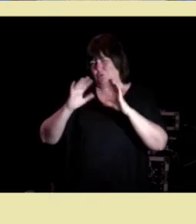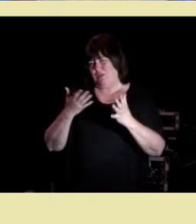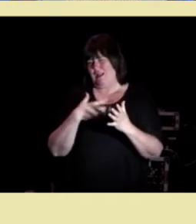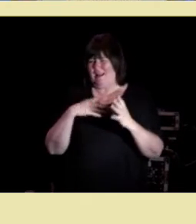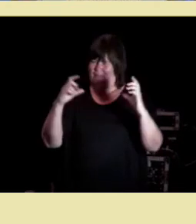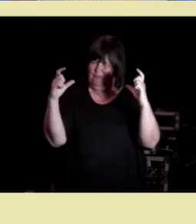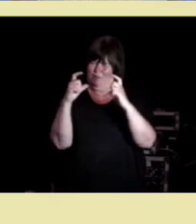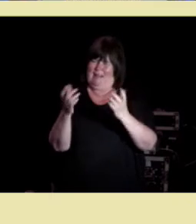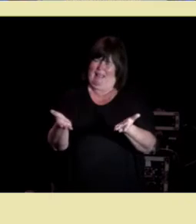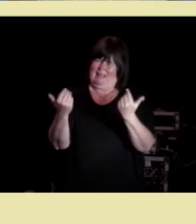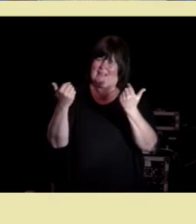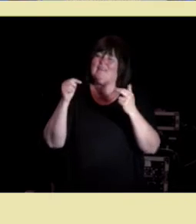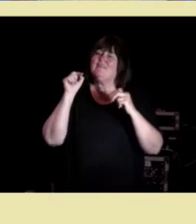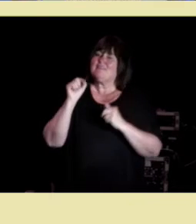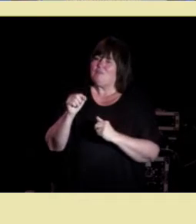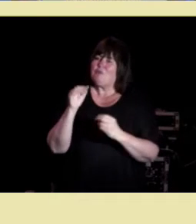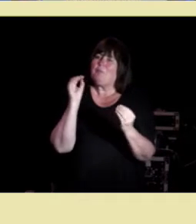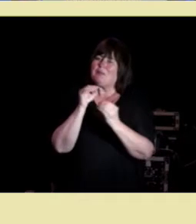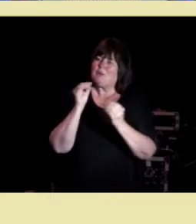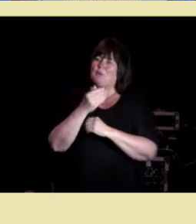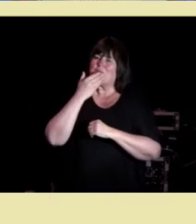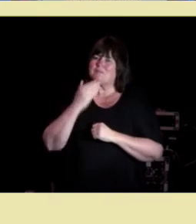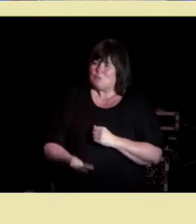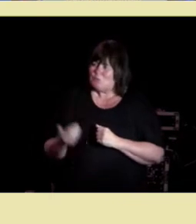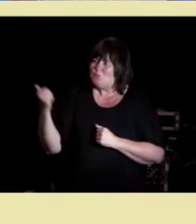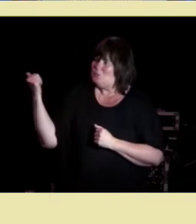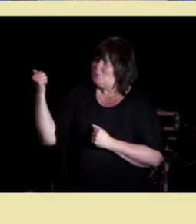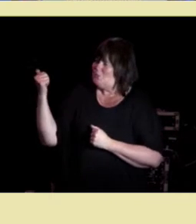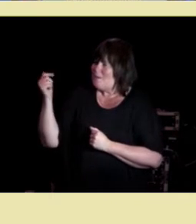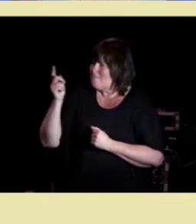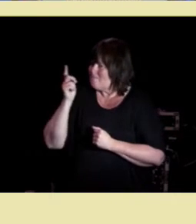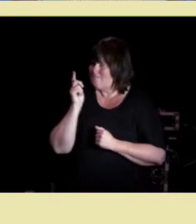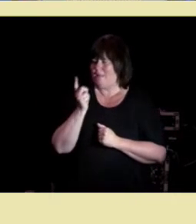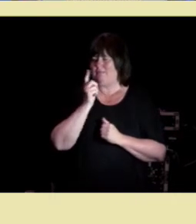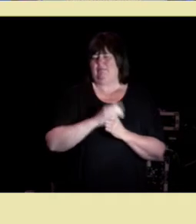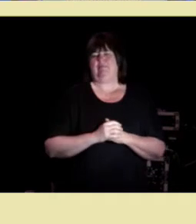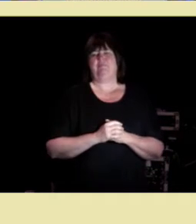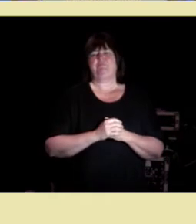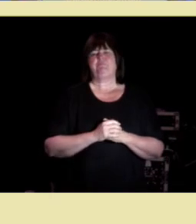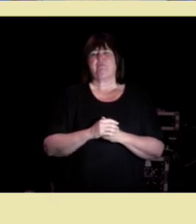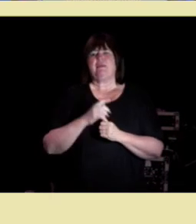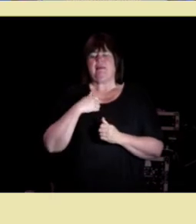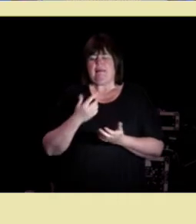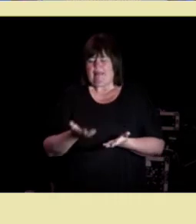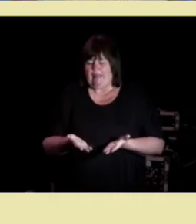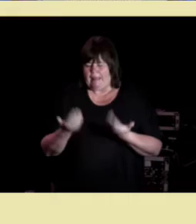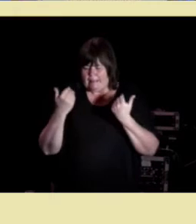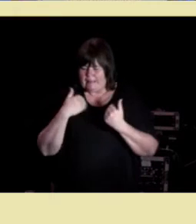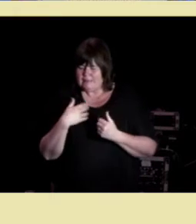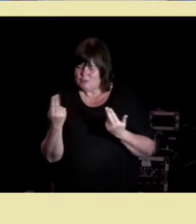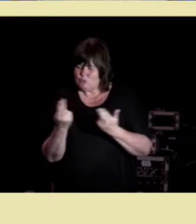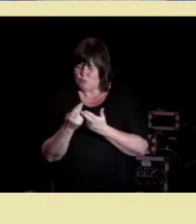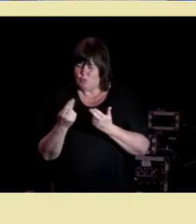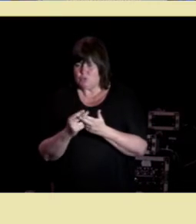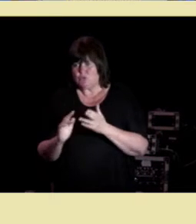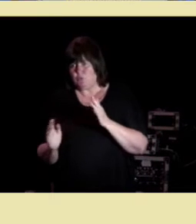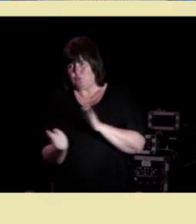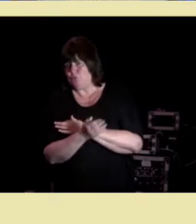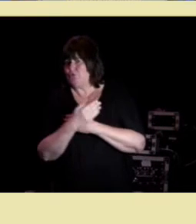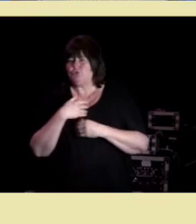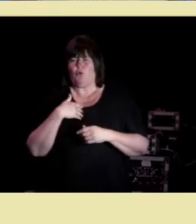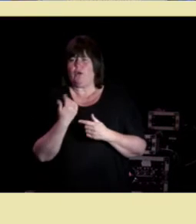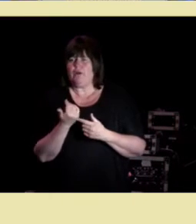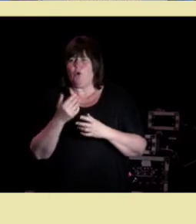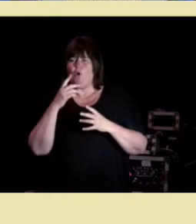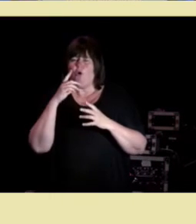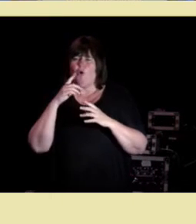derfor pedagogisk god men enkelheten underslår også kompleksiteten mange